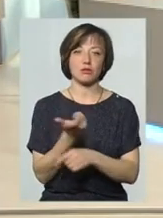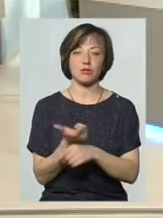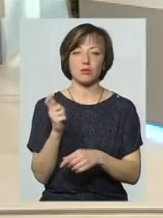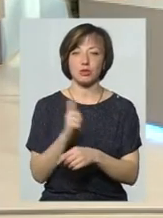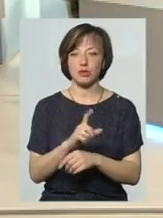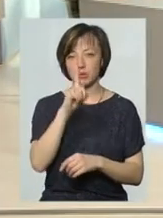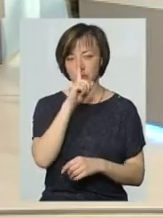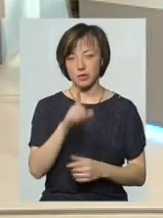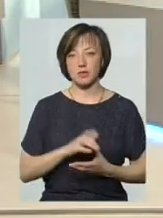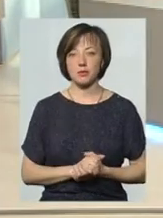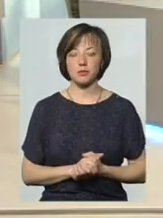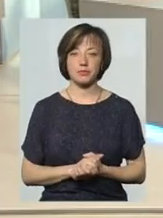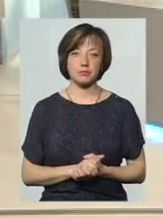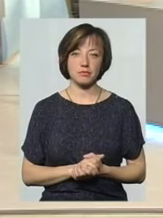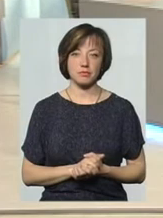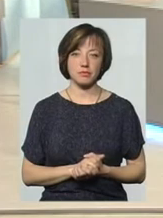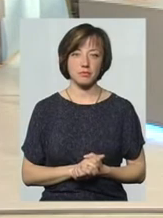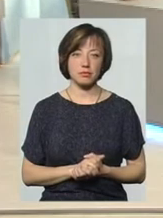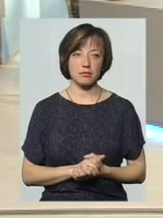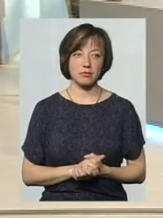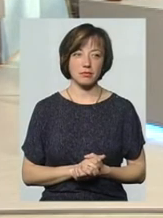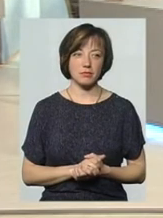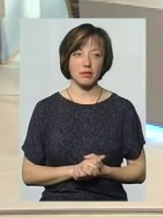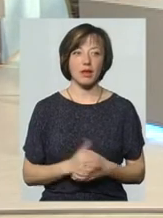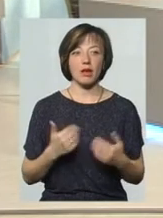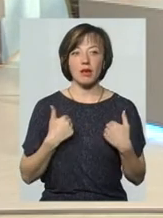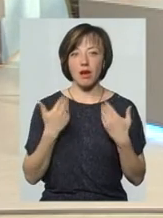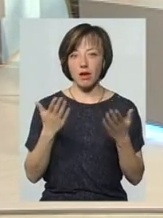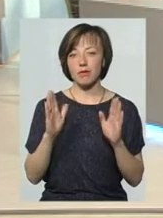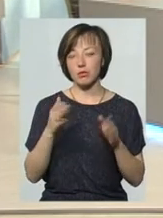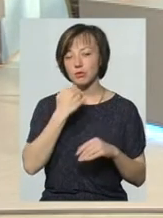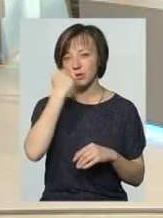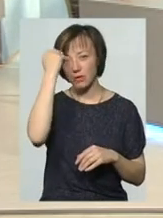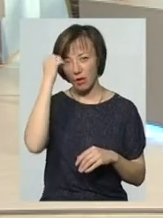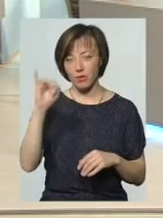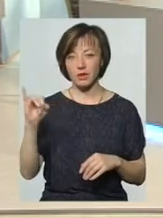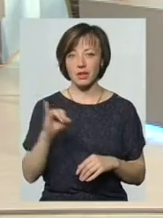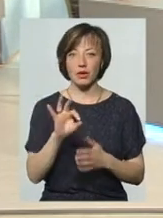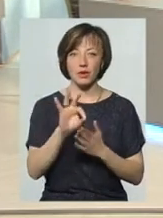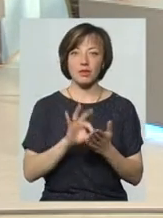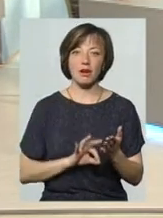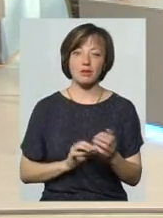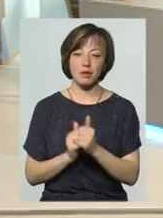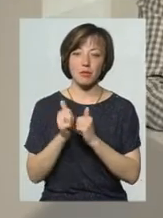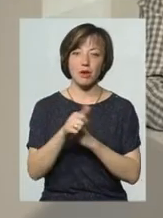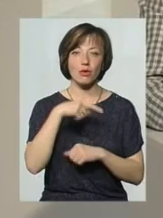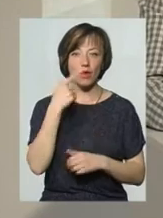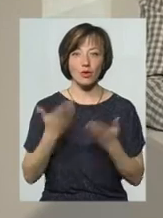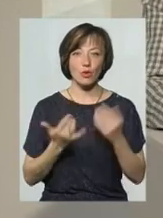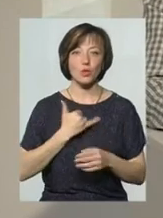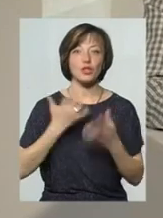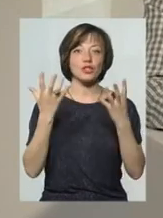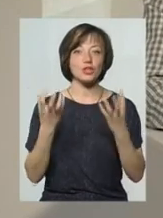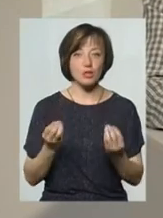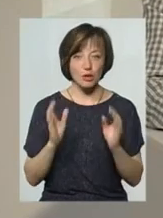якщо я не помиляюсь. Ось, зрозумів. Що ж, я буду вам дякувати і одразу наперед говорю, якщо в нас було